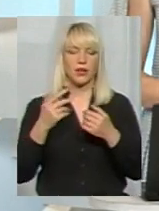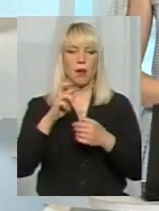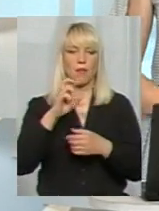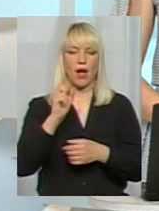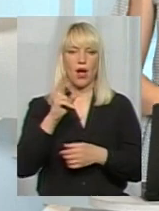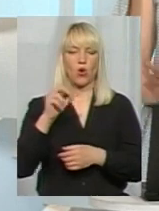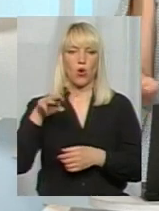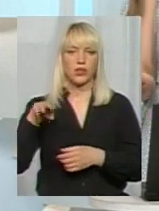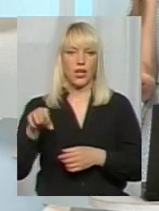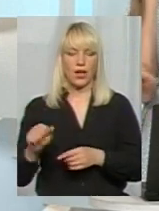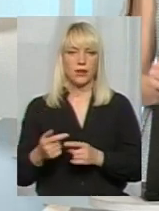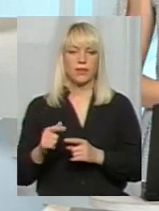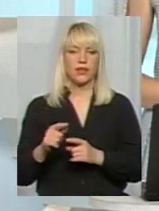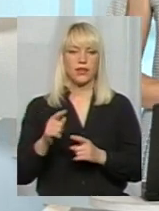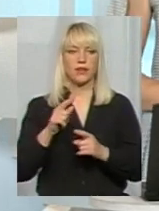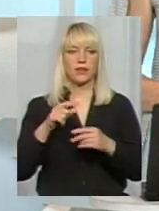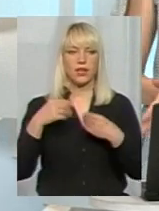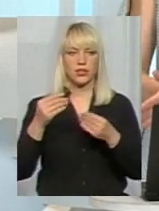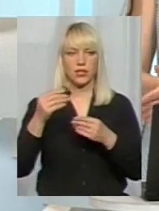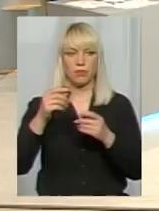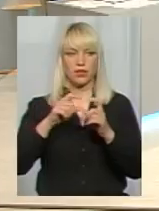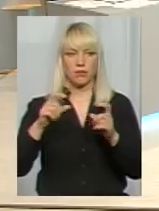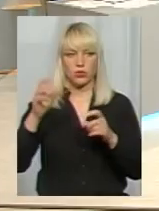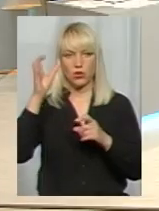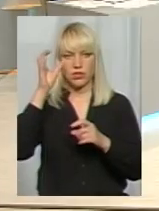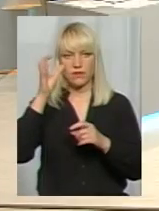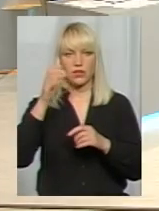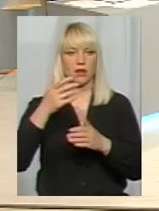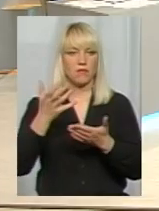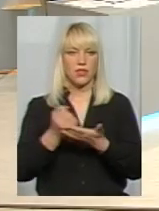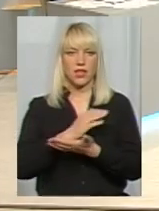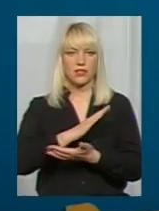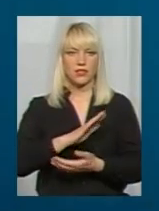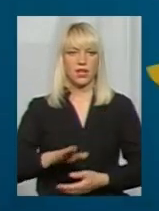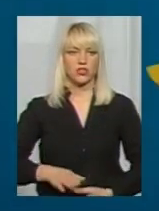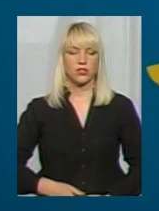в переліку таборів, наданому департаменту освіти, ми його не знайшли. Давайте послухаємо.